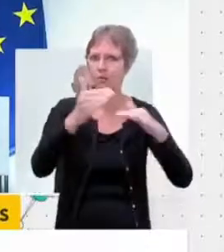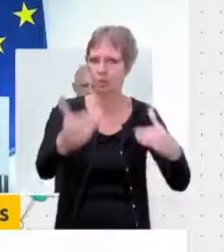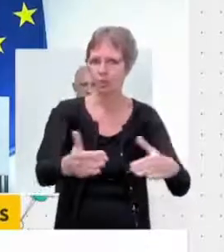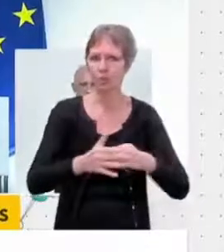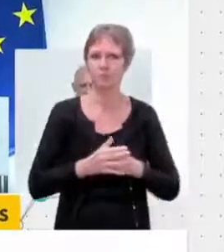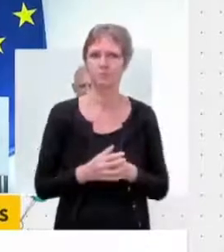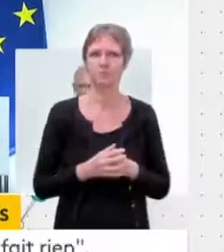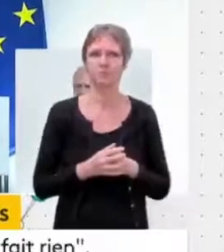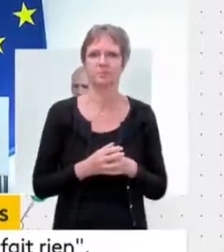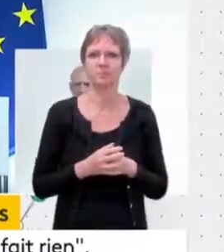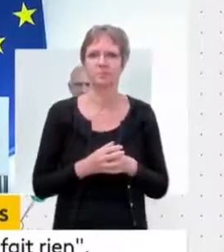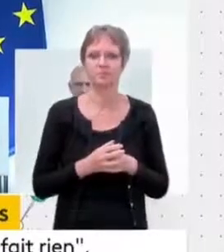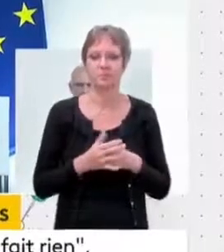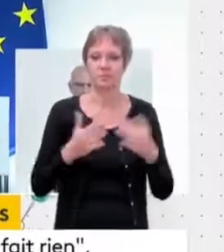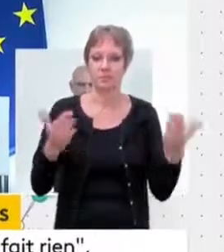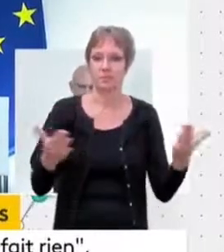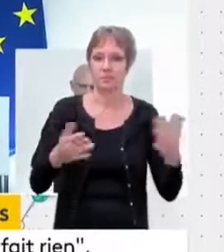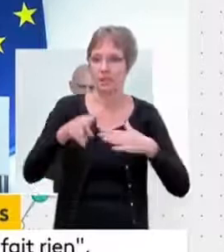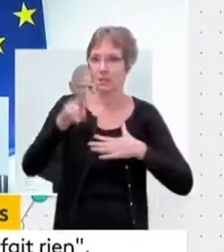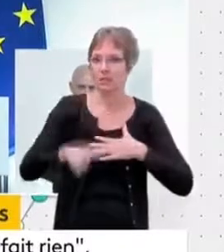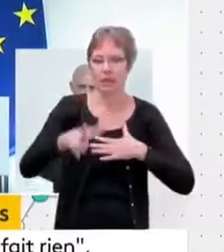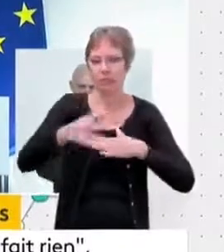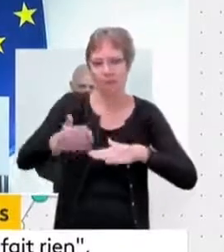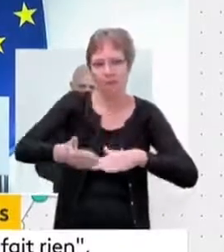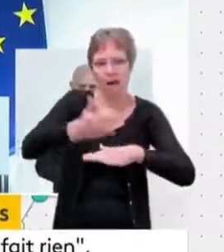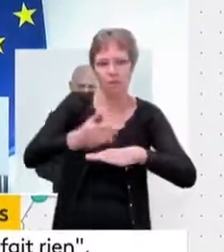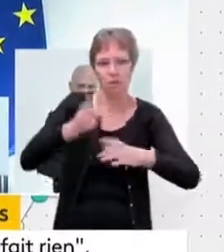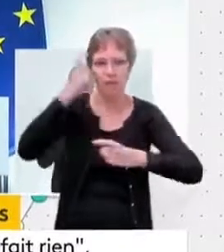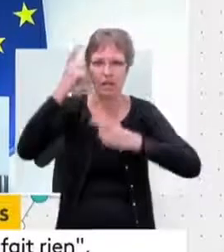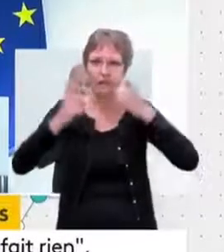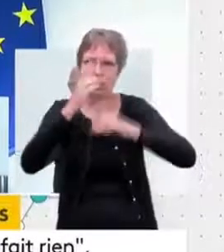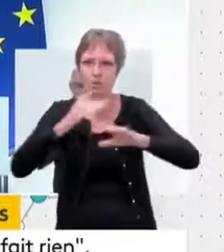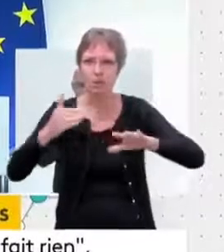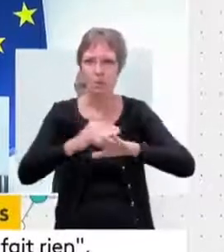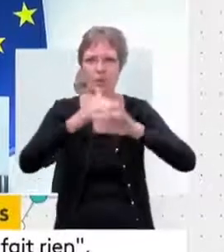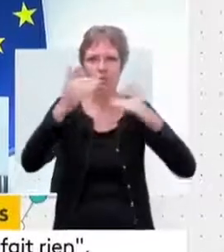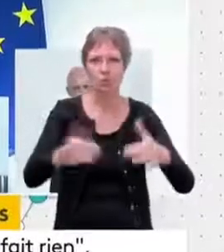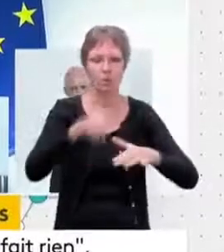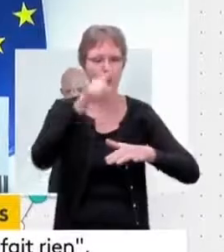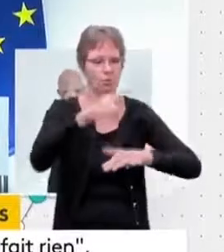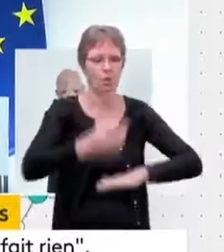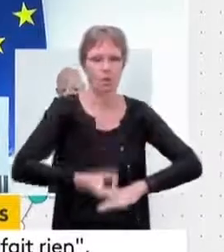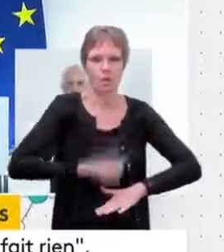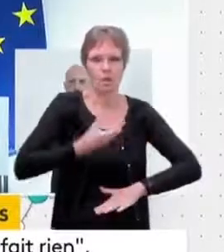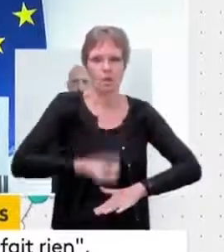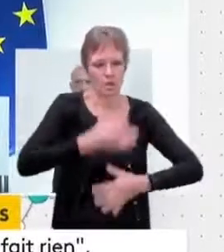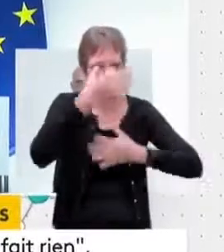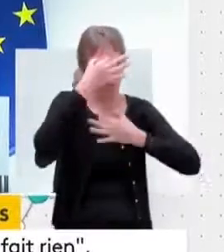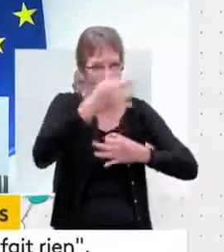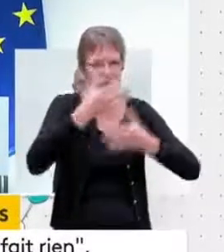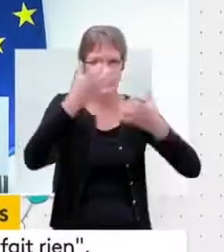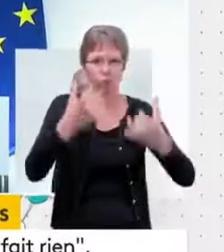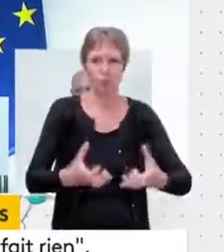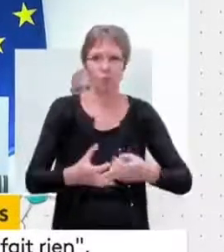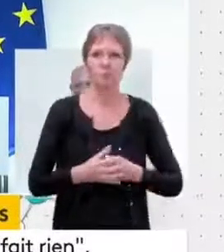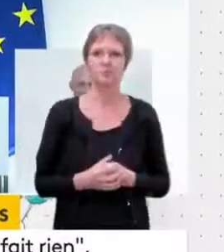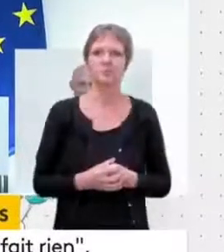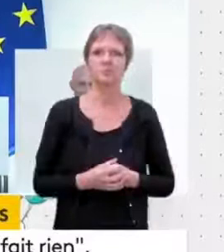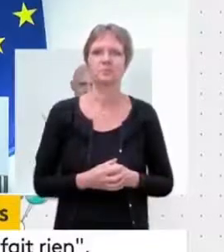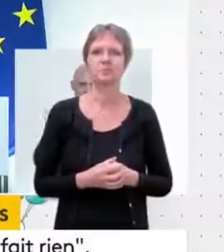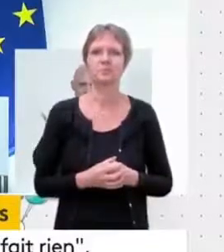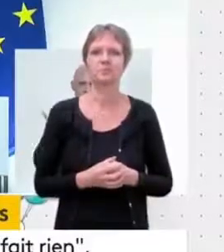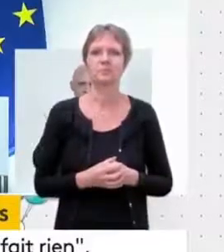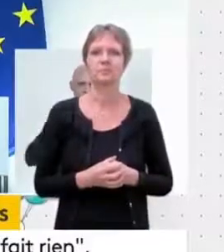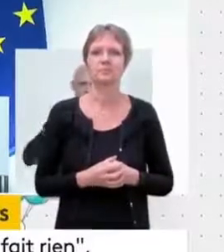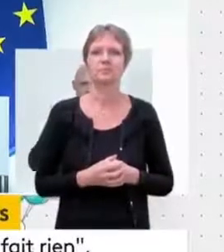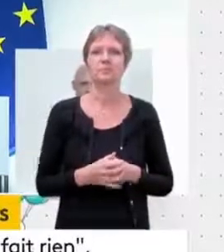déconfinement qui est absolument à anticiper. Et donc, nous attendons des réponses précises de la part du gouvernement. Daniel Obono, aujourd